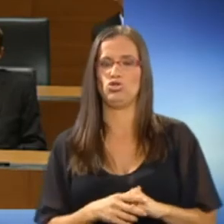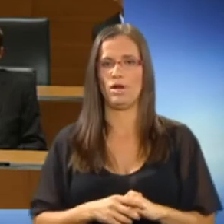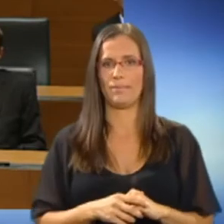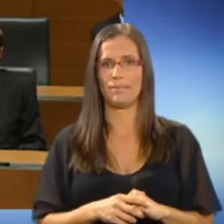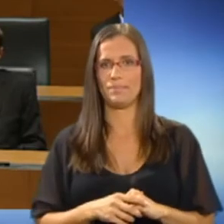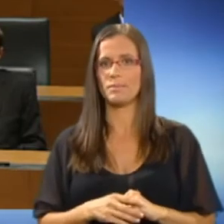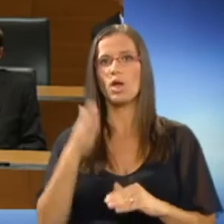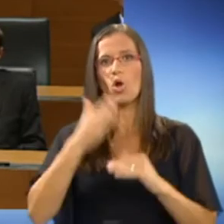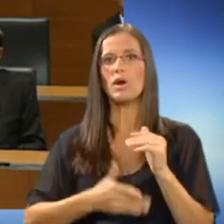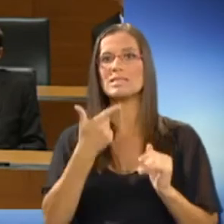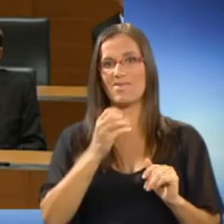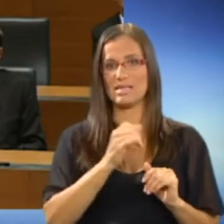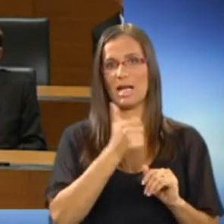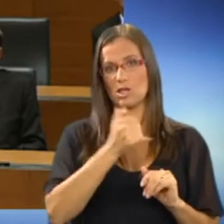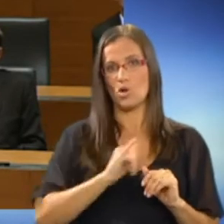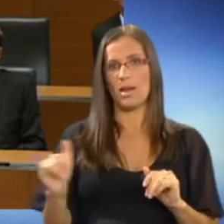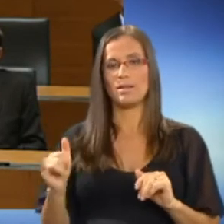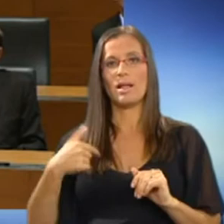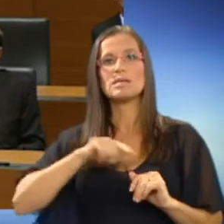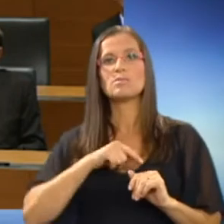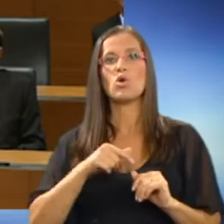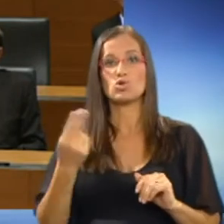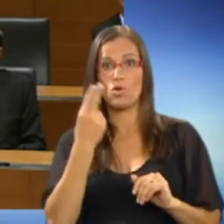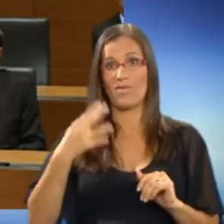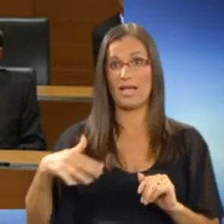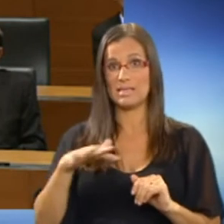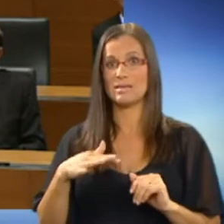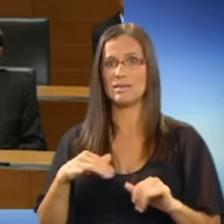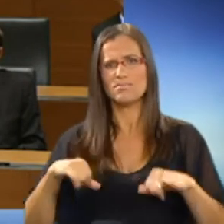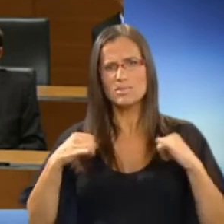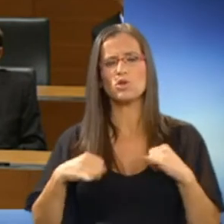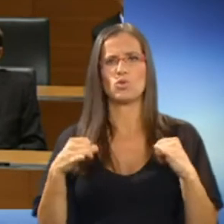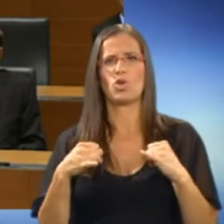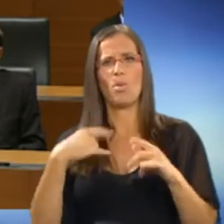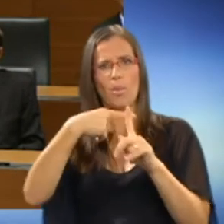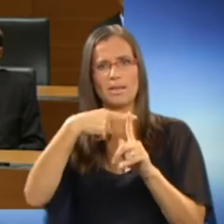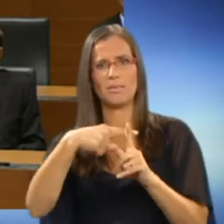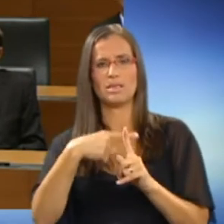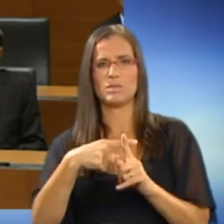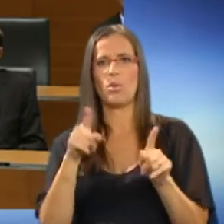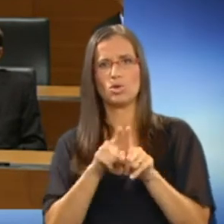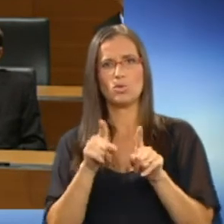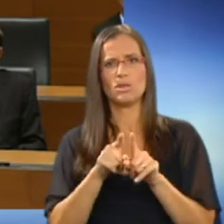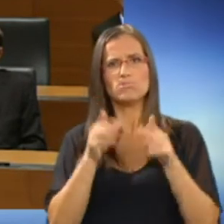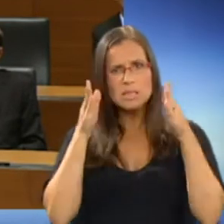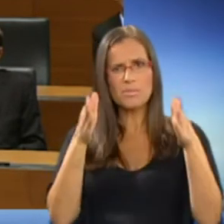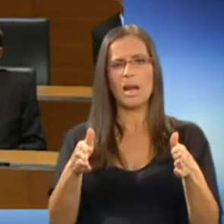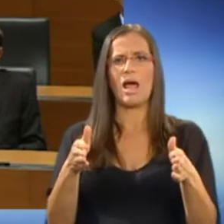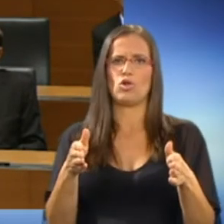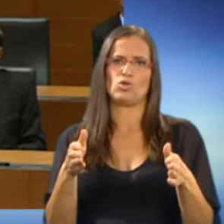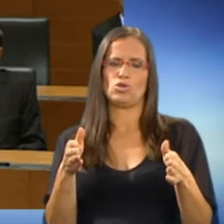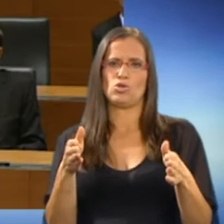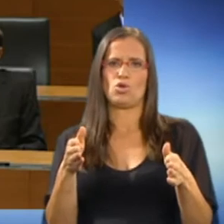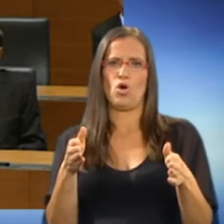Konec 20. stoletja smo Slovenci zanosom in optimizmom, pa tudi z zbranostjo in